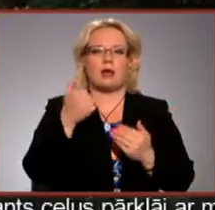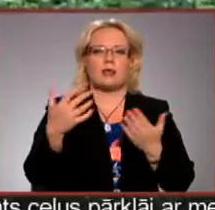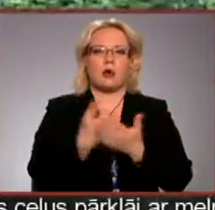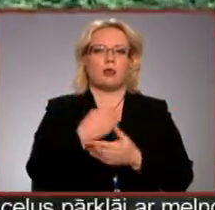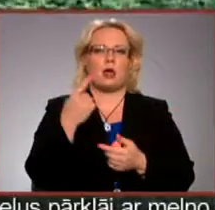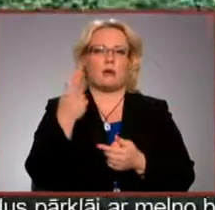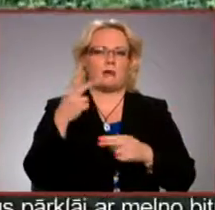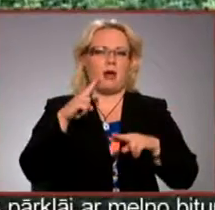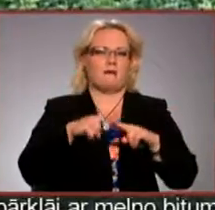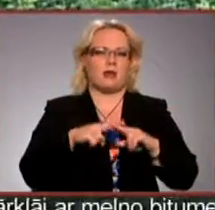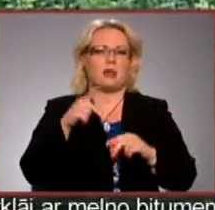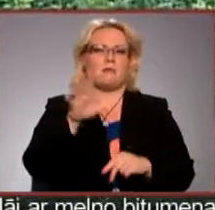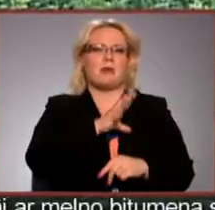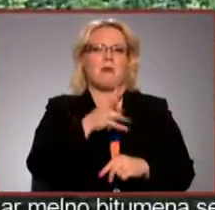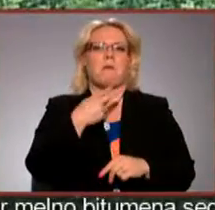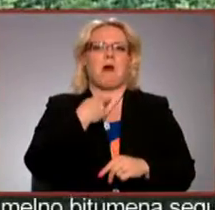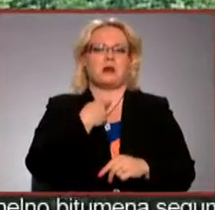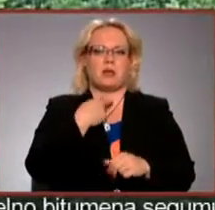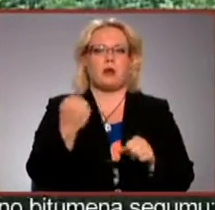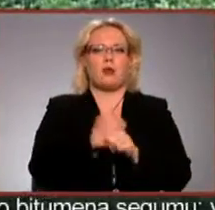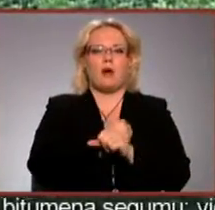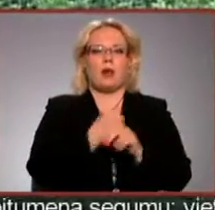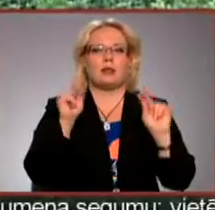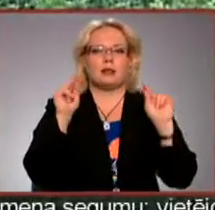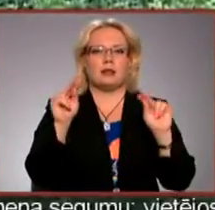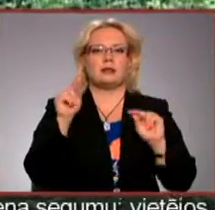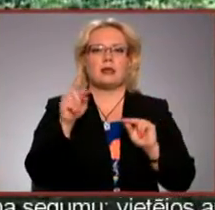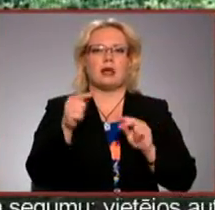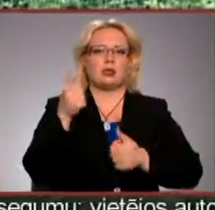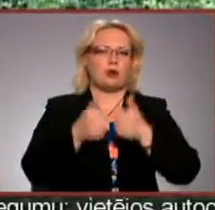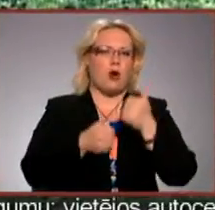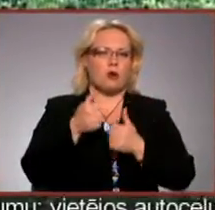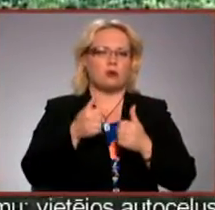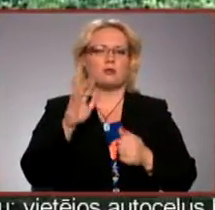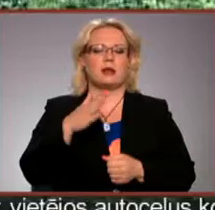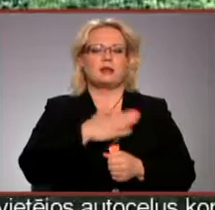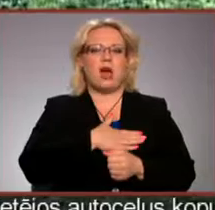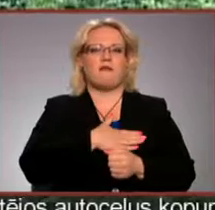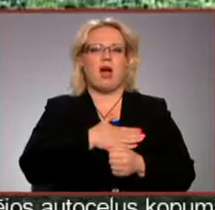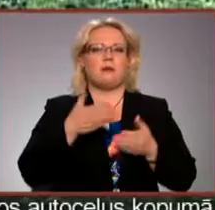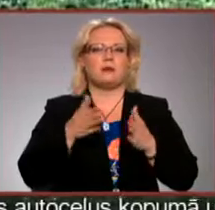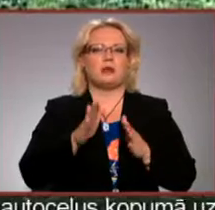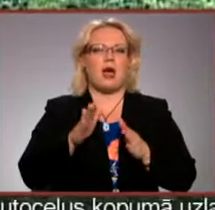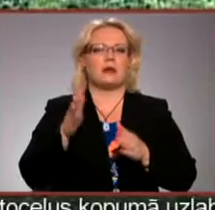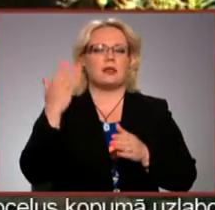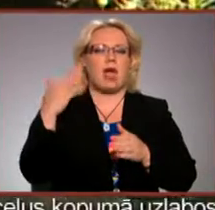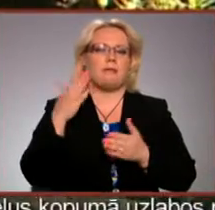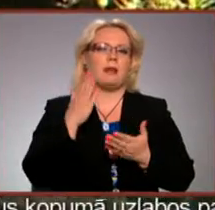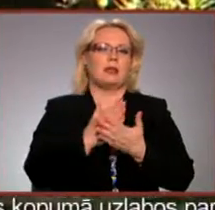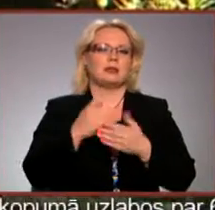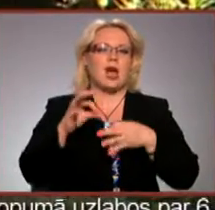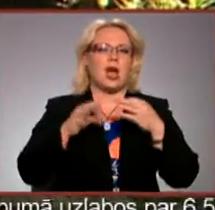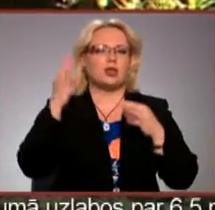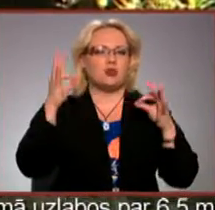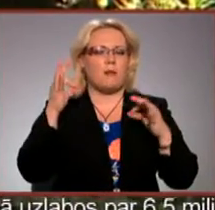pirmā vieta. Jānim tas bijis pārsteigums, tomēr viņš tic, ka šāds konkurss par savām saknēm liks aizdomāties vēl kādam. Jo,